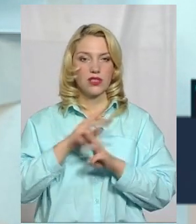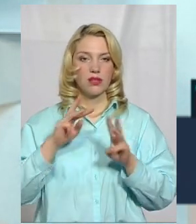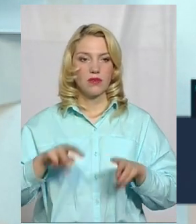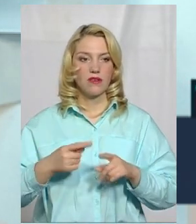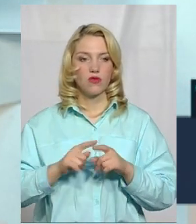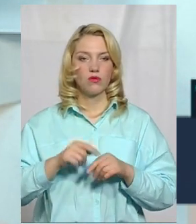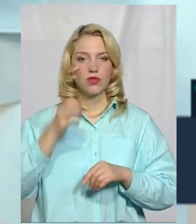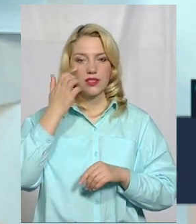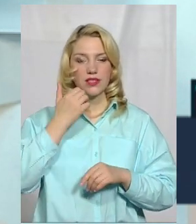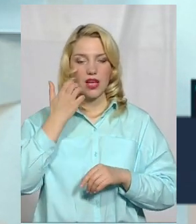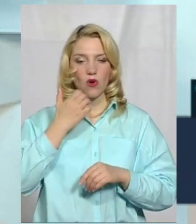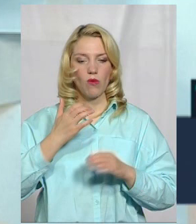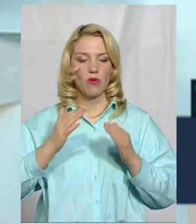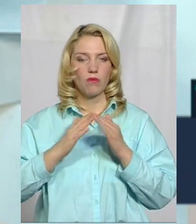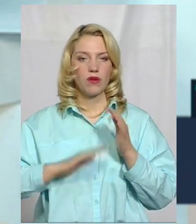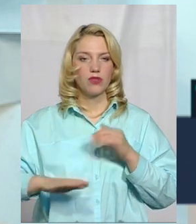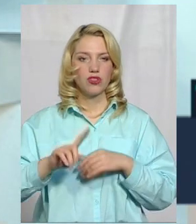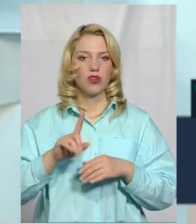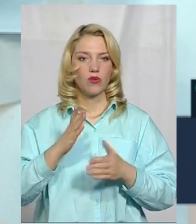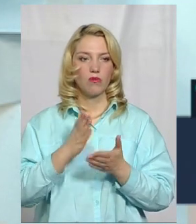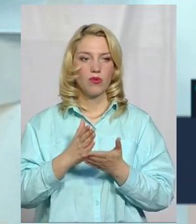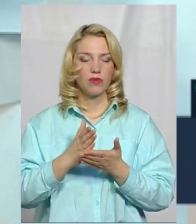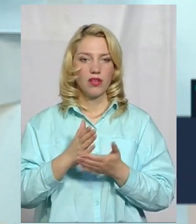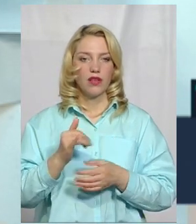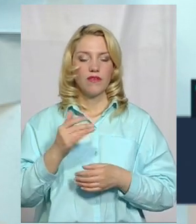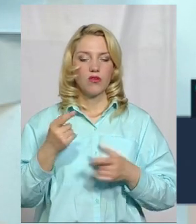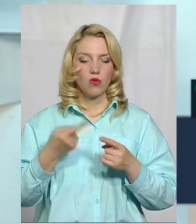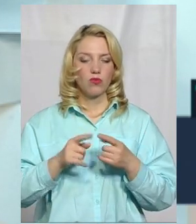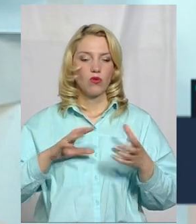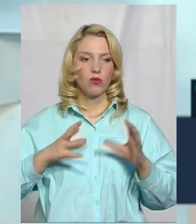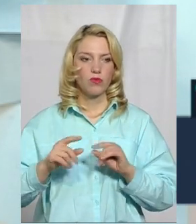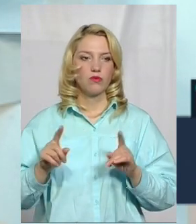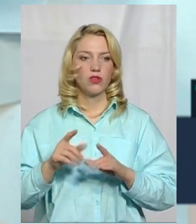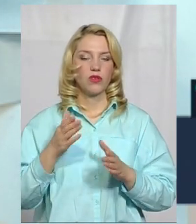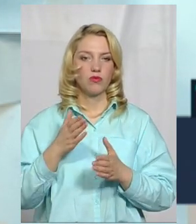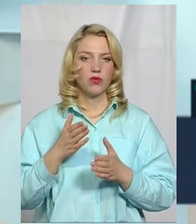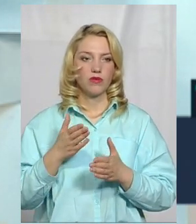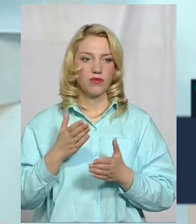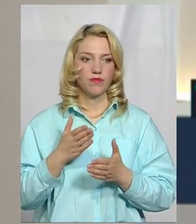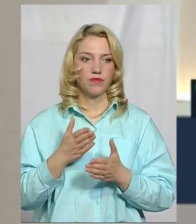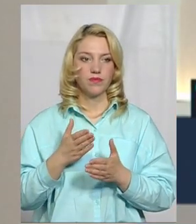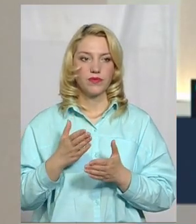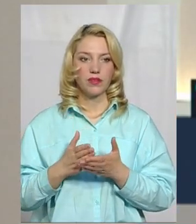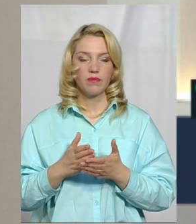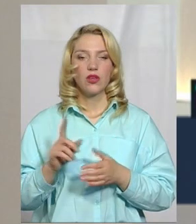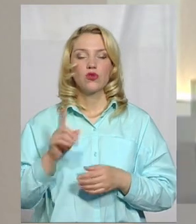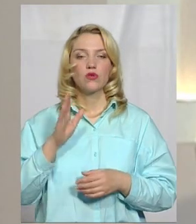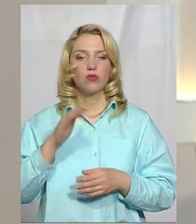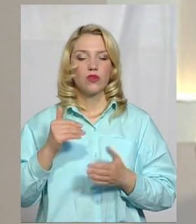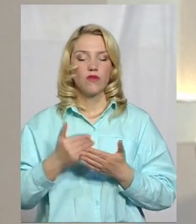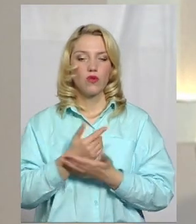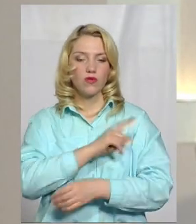в тому старому приміщенні, в якому ми знаходимося, в тому обсязі, в якому і було. Що буде в новій лікарні?